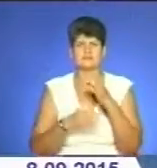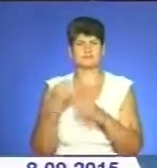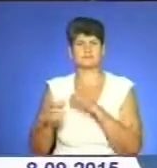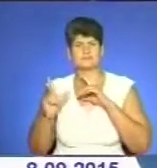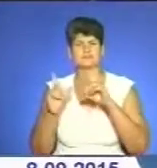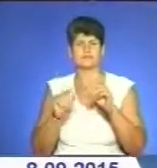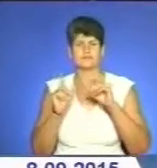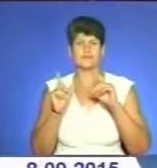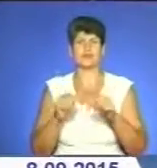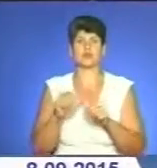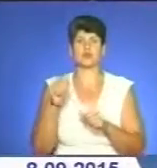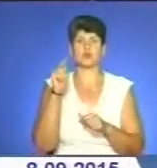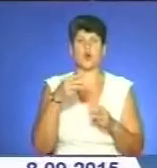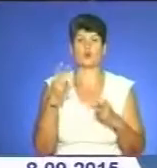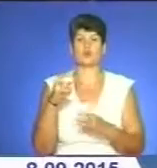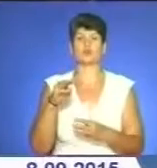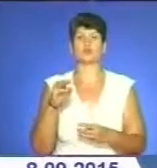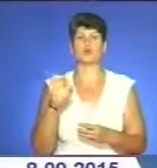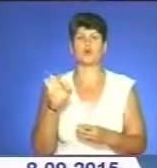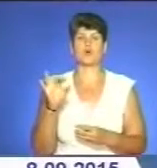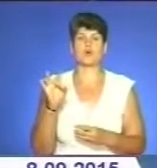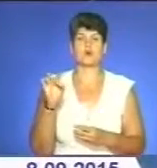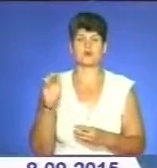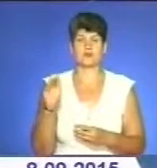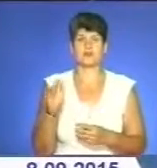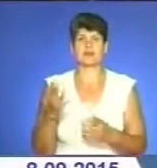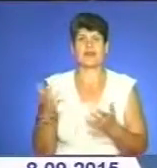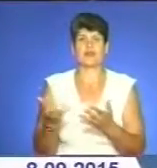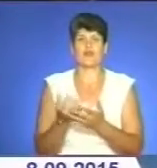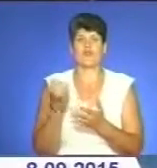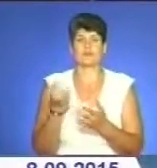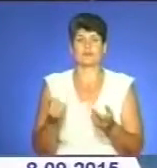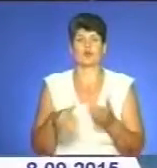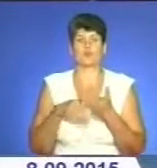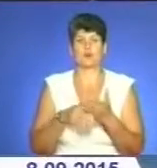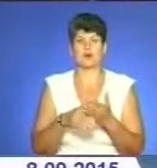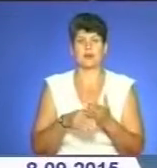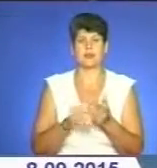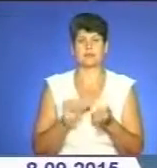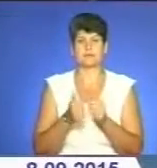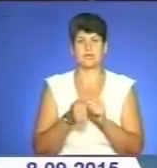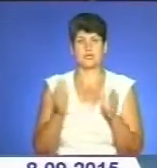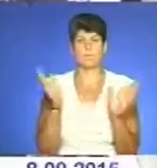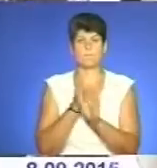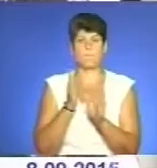пожеж, в області горіли торфовища. Рятувальникам допомогла зміна погоди. Завдяки дощам пожеж поменшало.